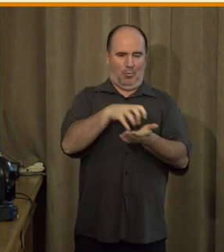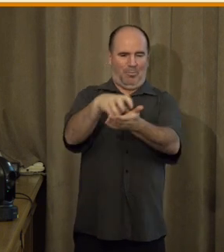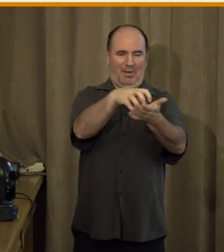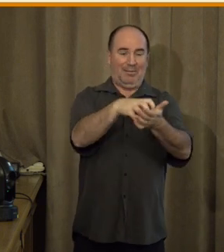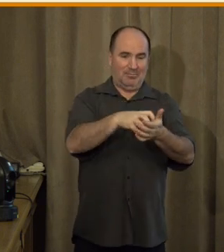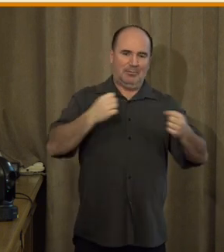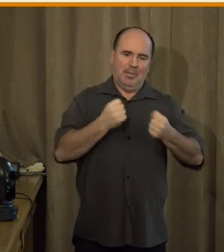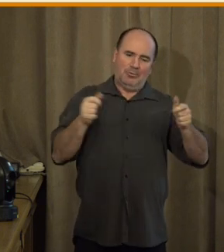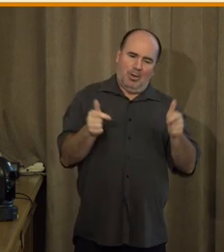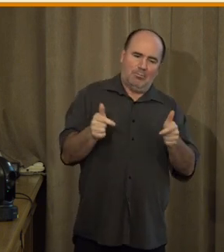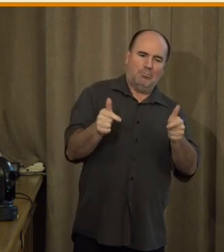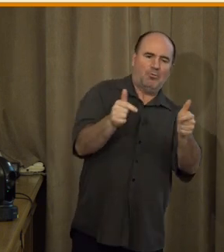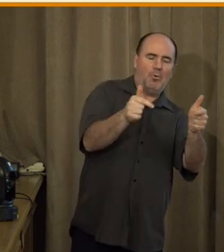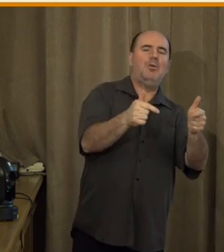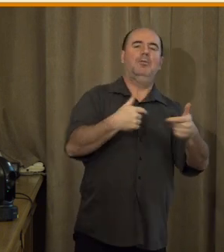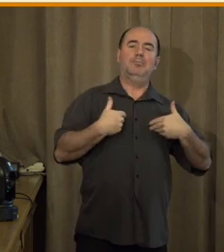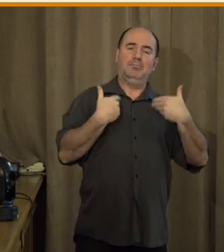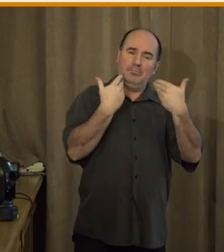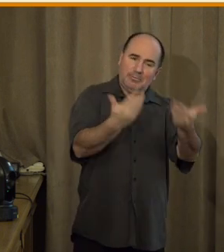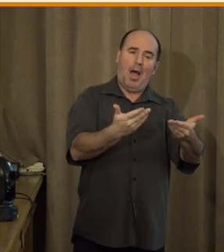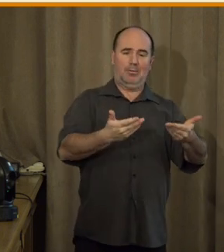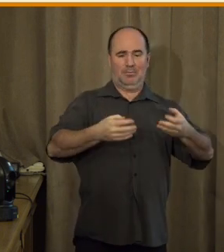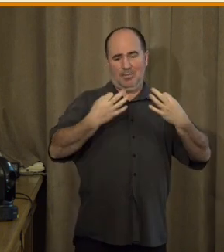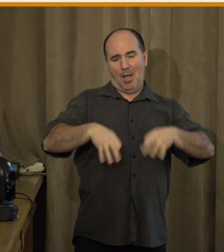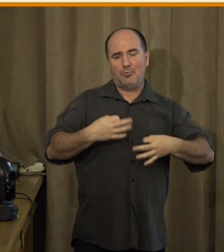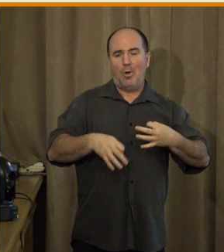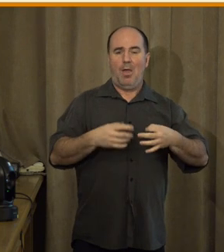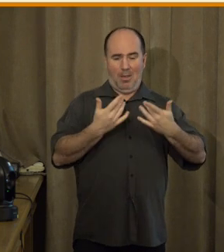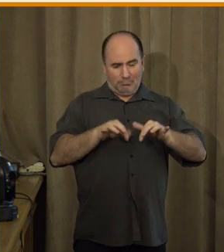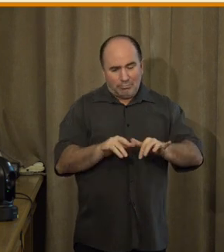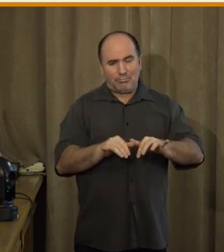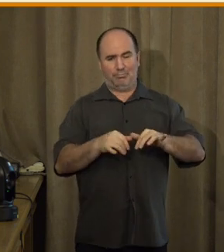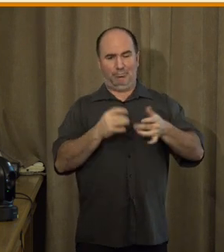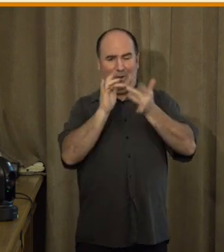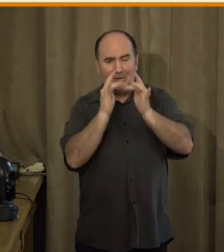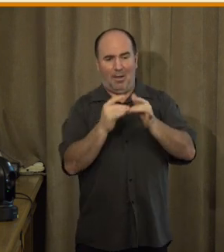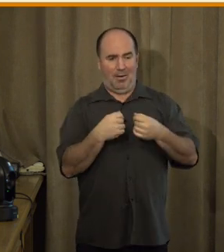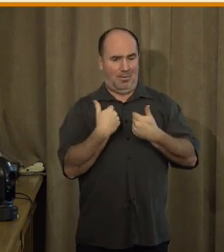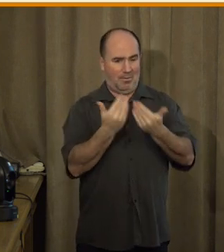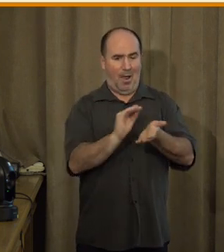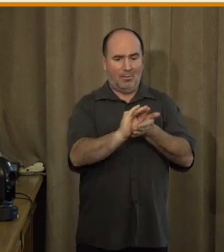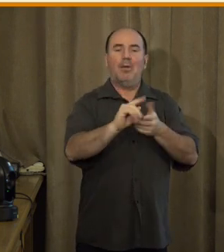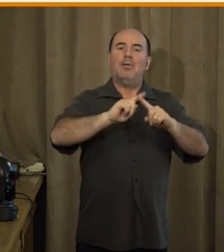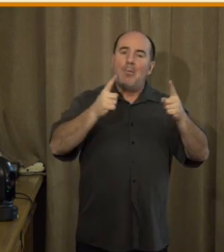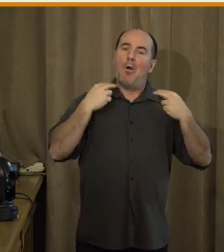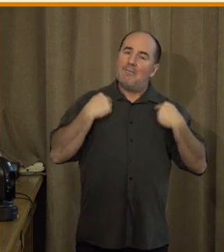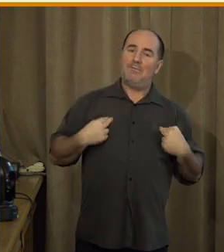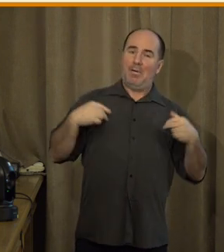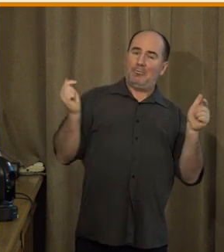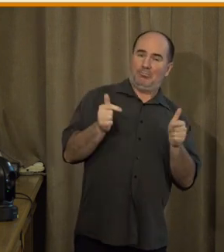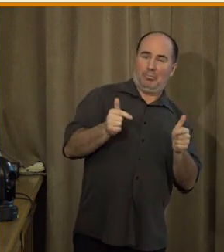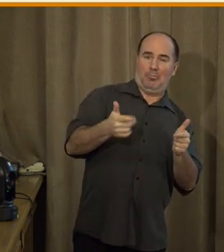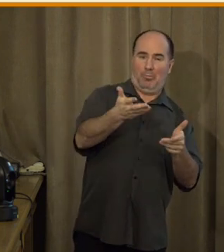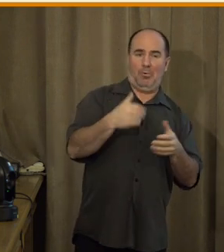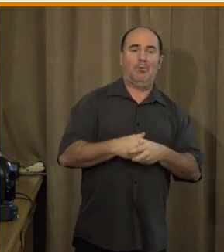i digitálních nástrojů, které organizace občanské společnosti používají, ať už je to teda finanční podpora nebo je to